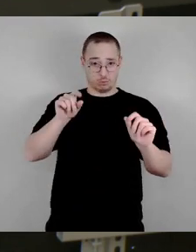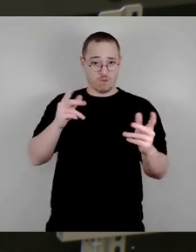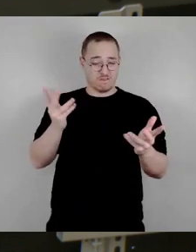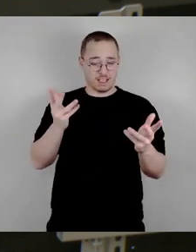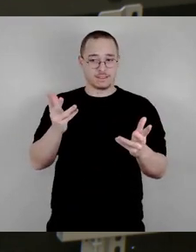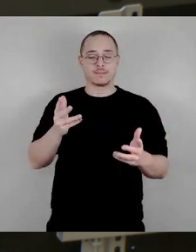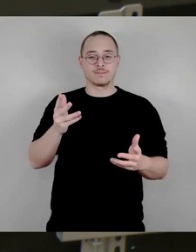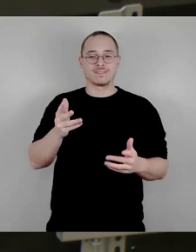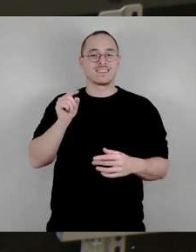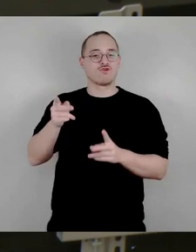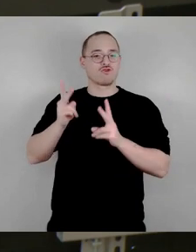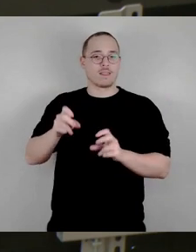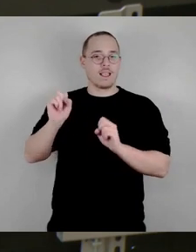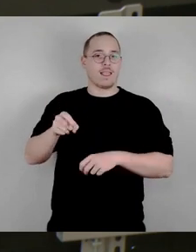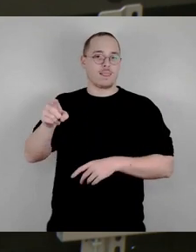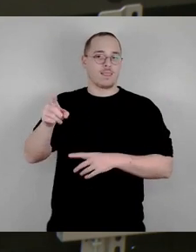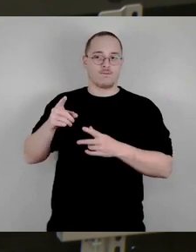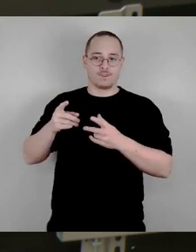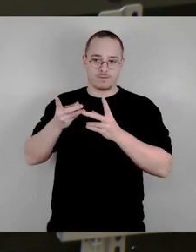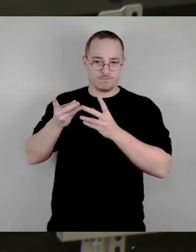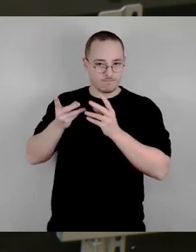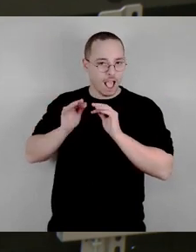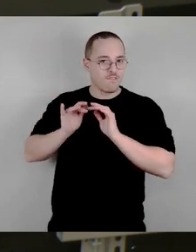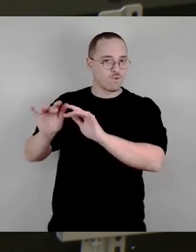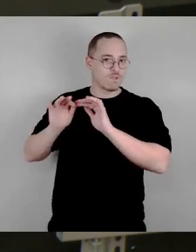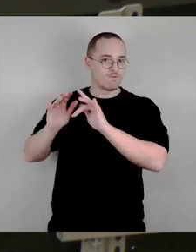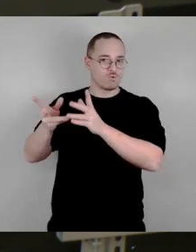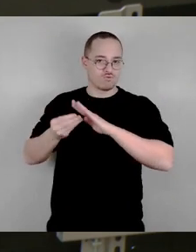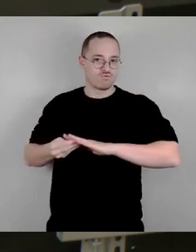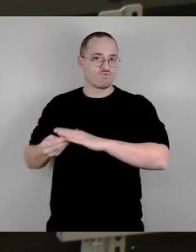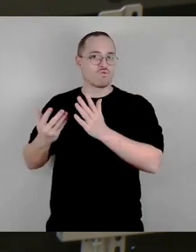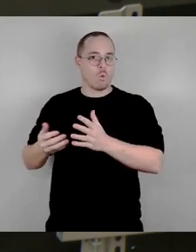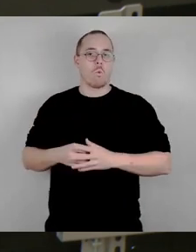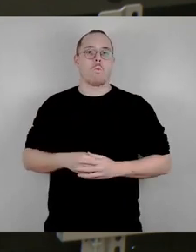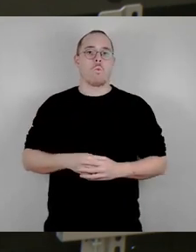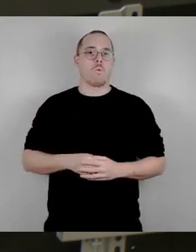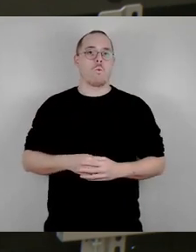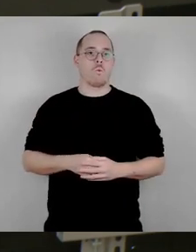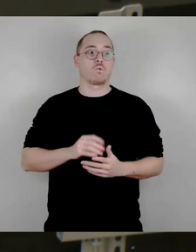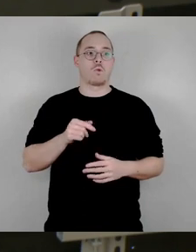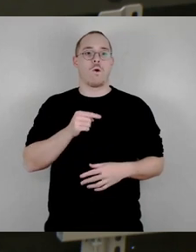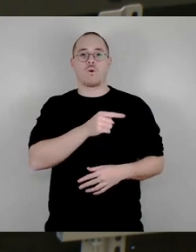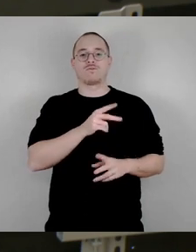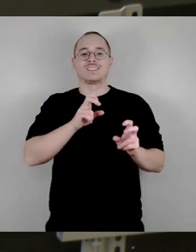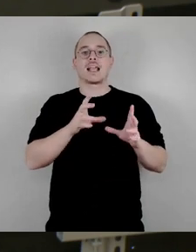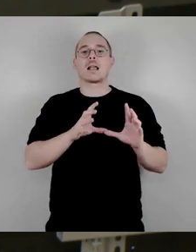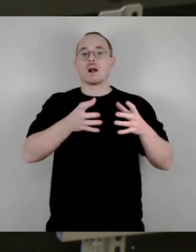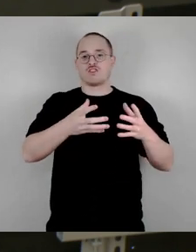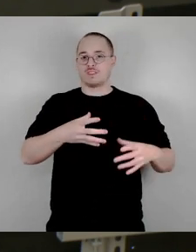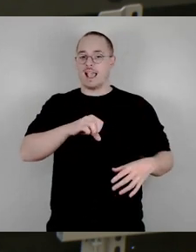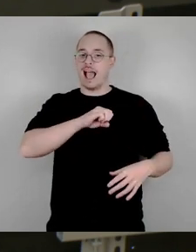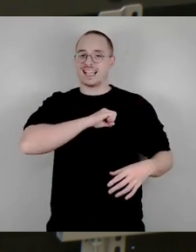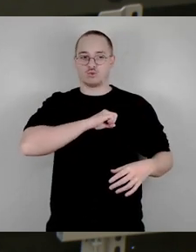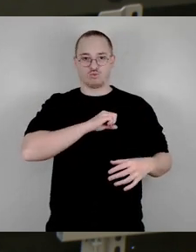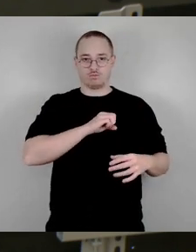Baugemeinschaften, die in unterschiedlichen Eigentumsformen dort einen Teil gemeinschaftlichen Eigentums schaffen. Und damit natürlich